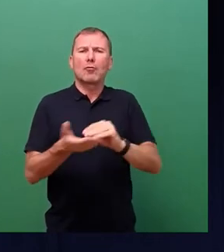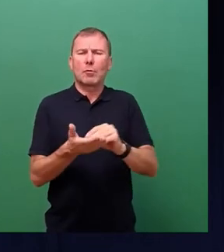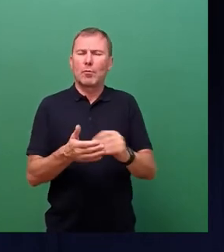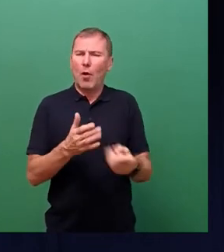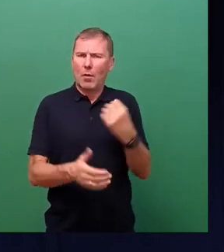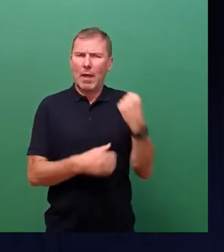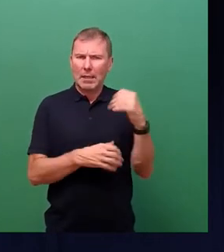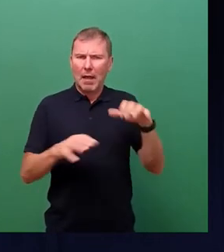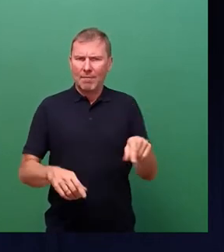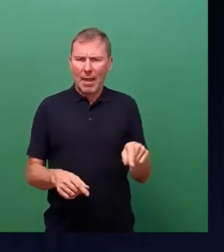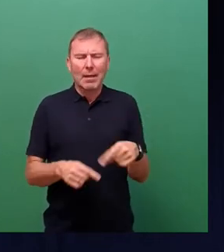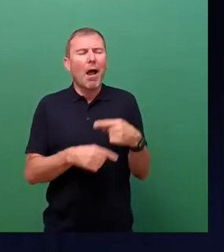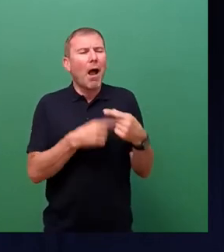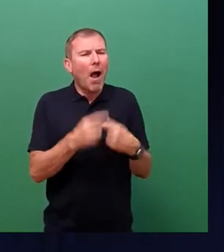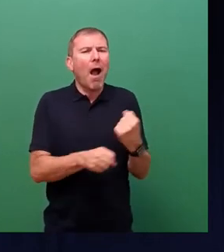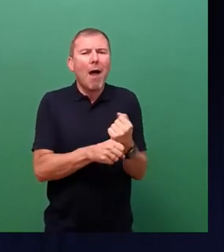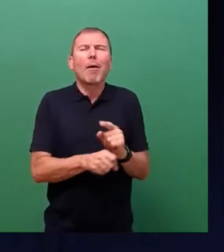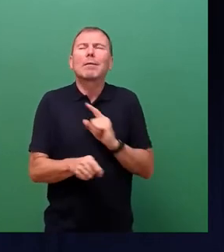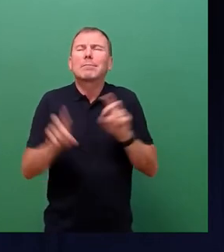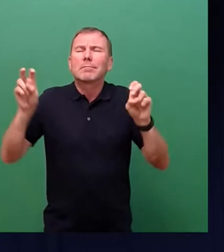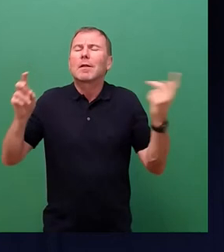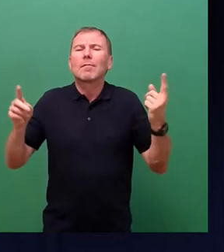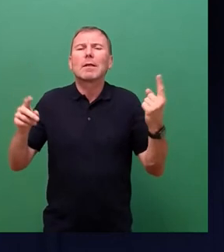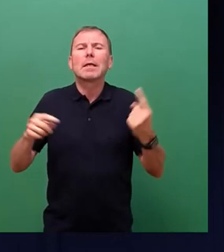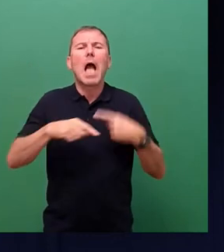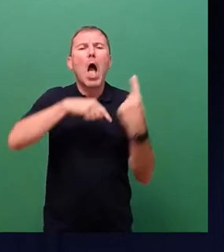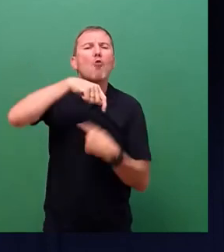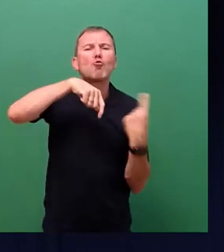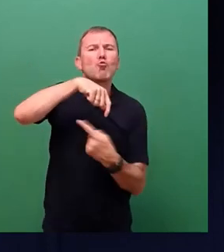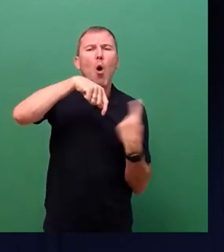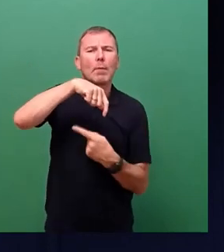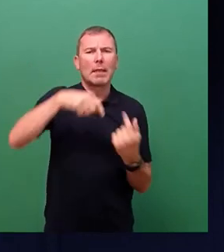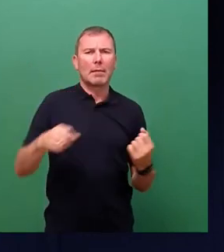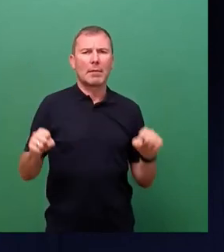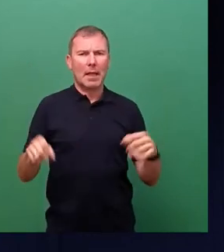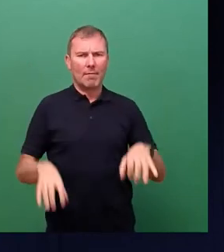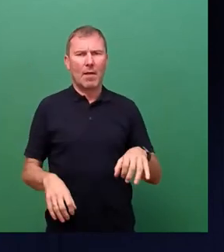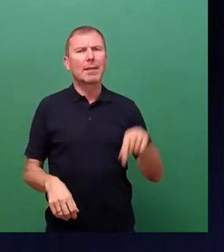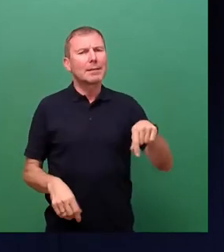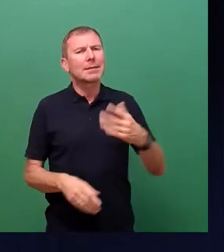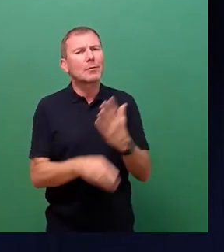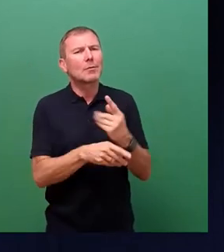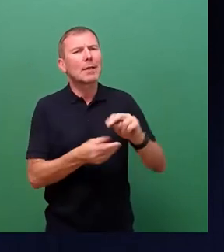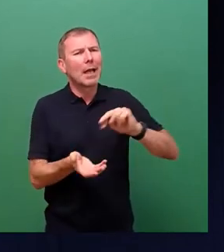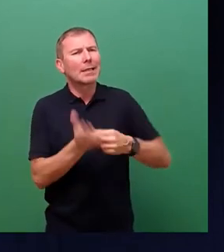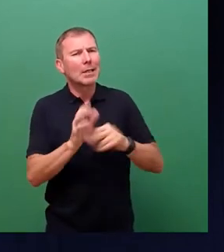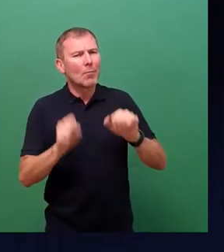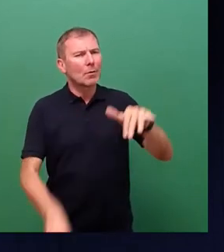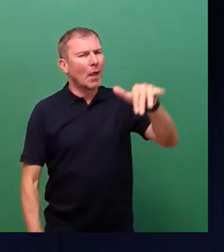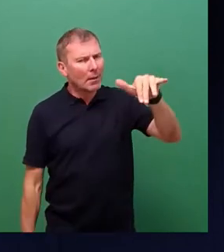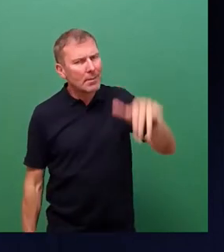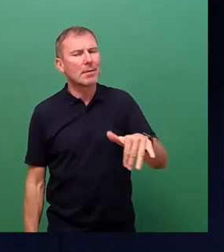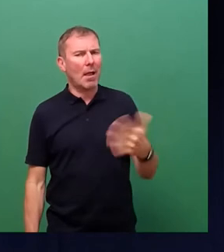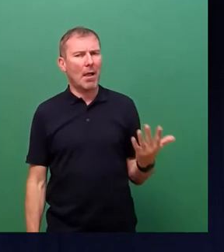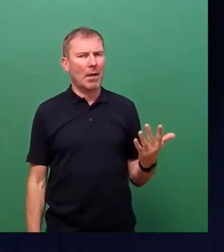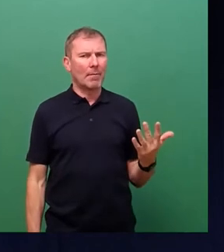verhalten sich so wie Turbinen, wie Synchrongeneratoren. Und das geht inzwischen und die Möglichkeiten der